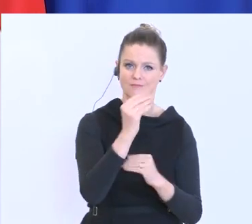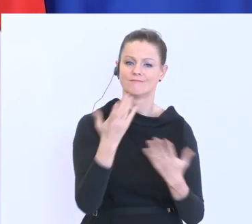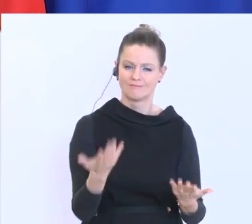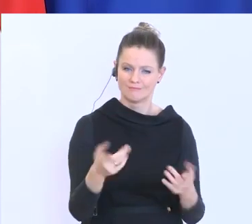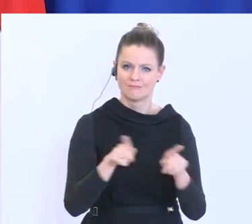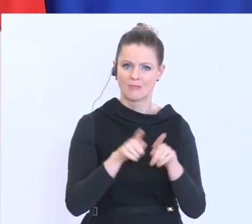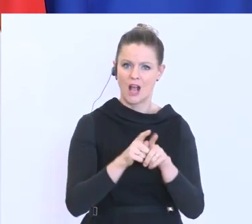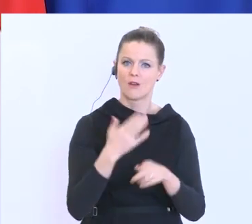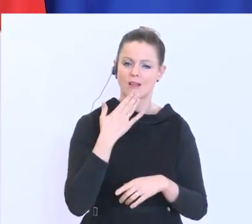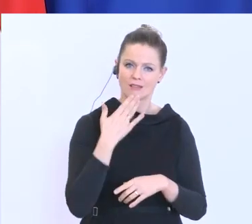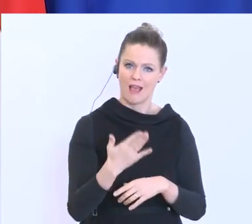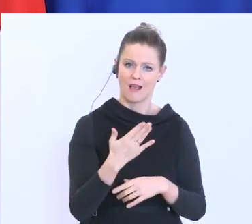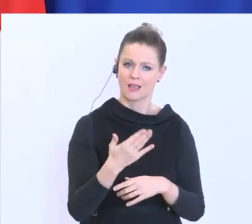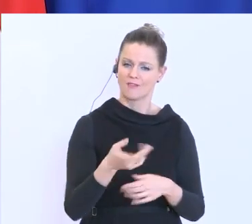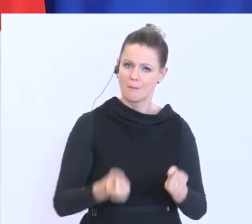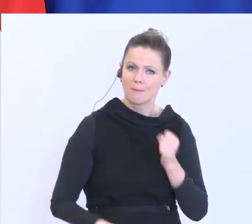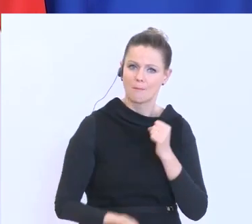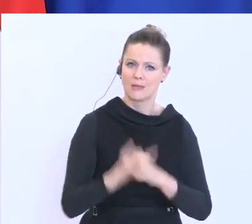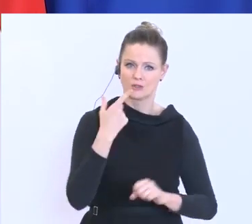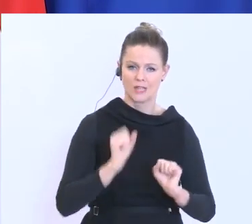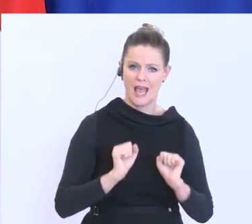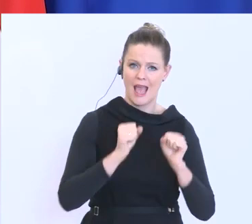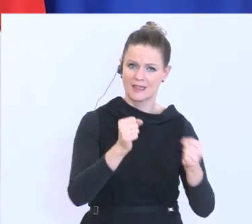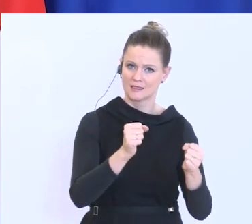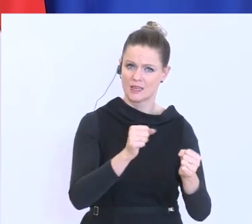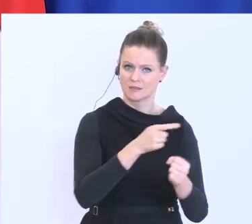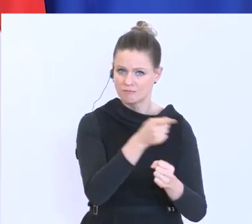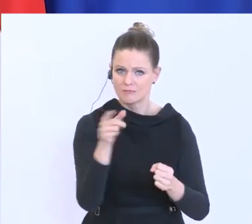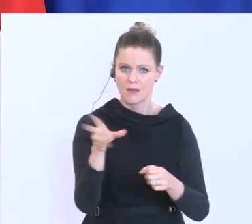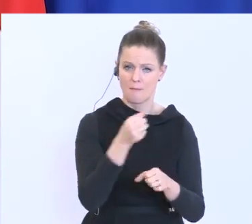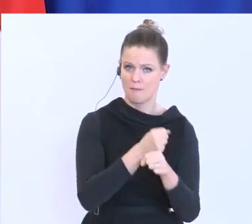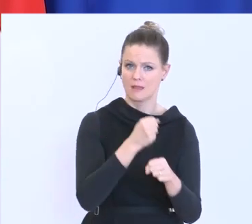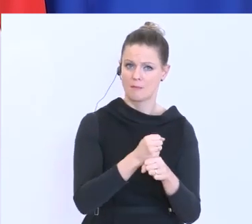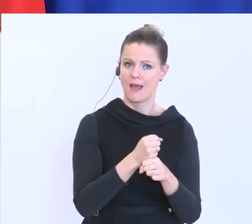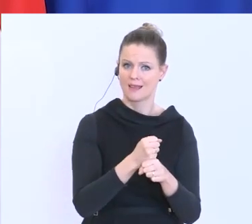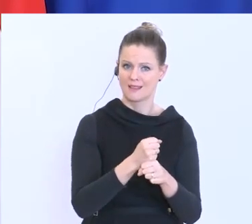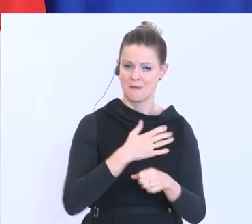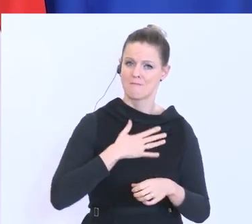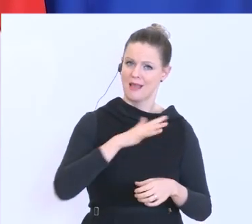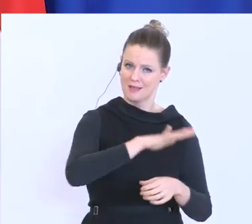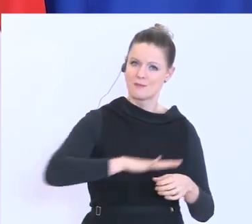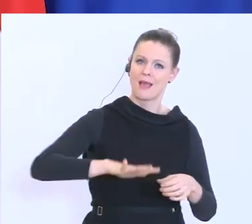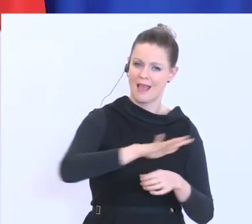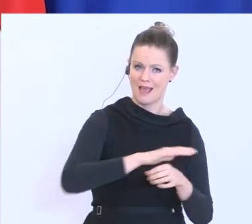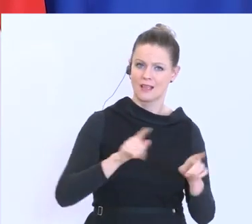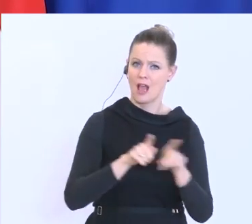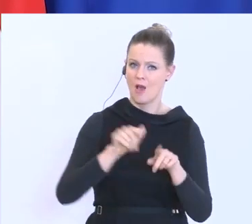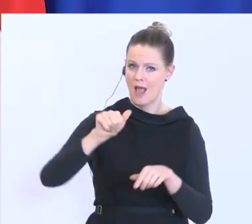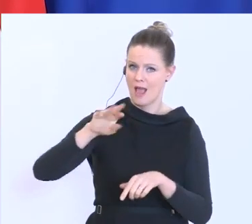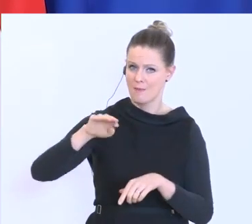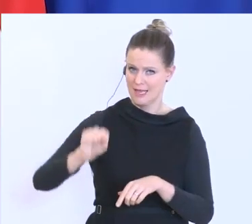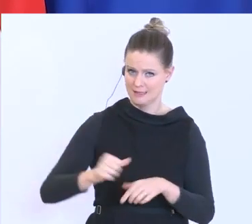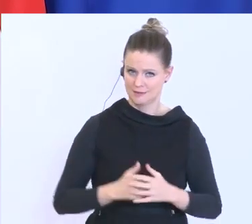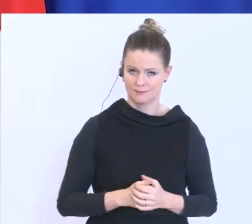auch ein Dankeschön an diesen außerordentlichen Einsatz von allen Mitarbeiterinnen und Mitarbeitern in meinem Ressort als auch im AMS.